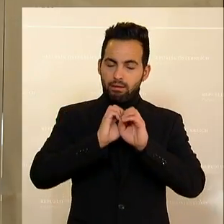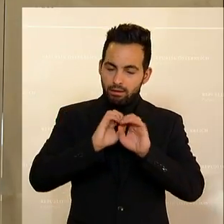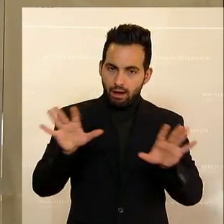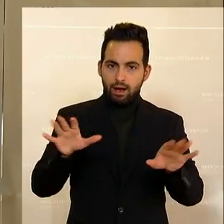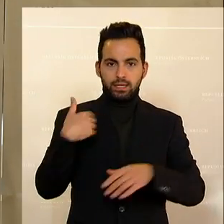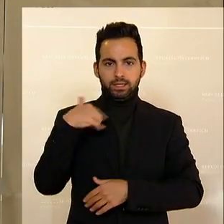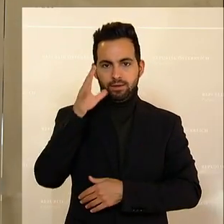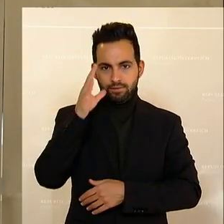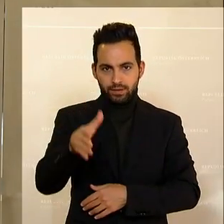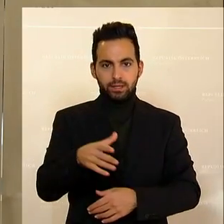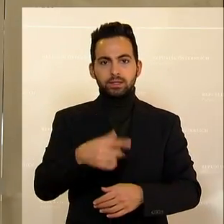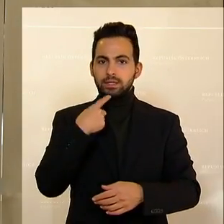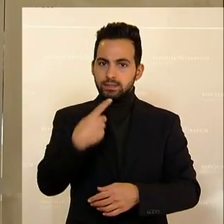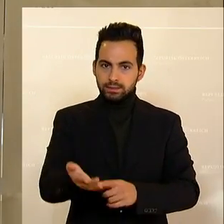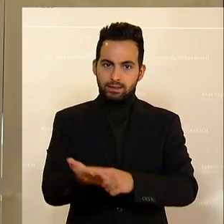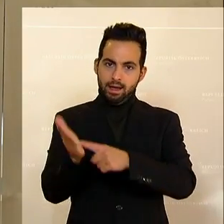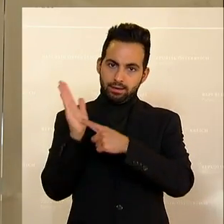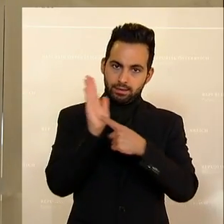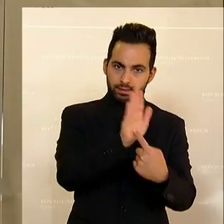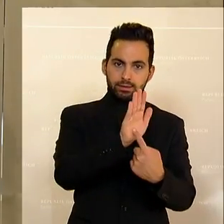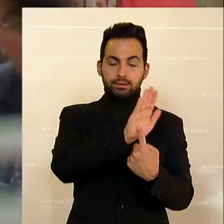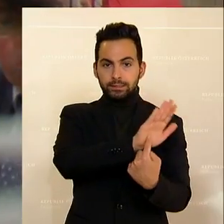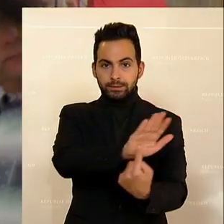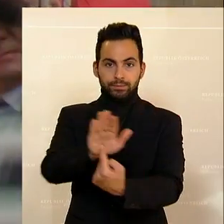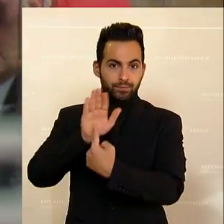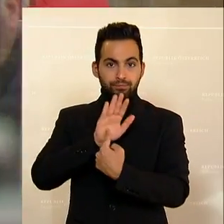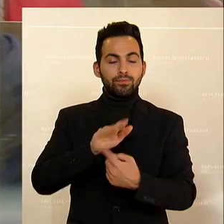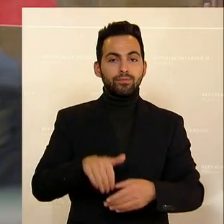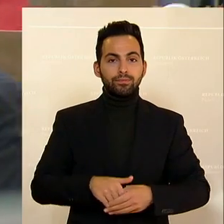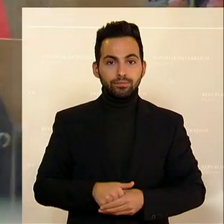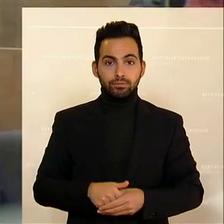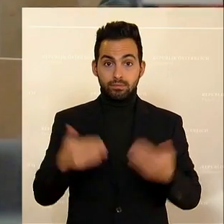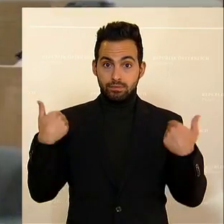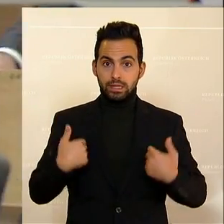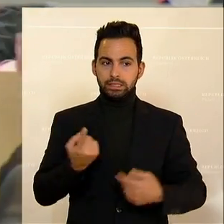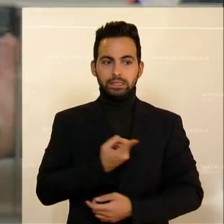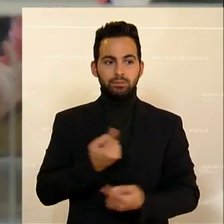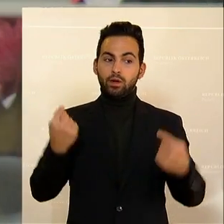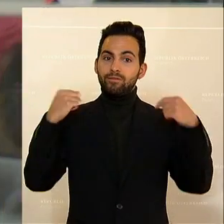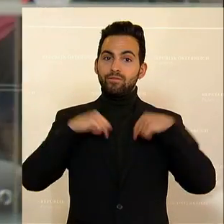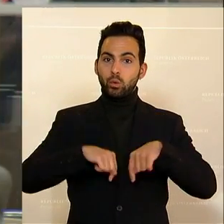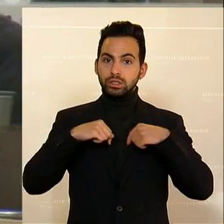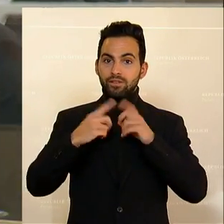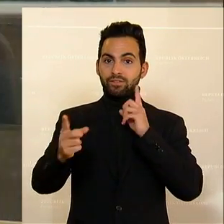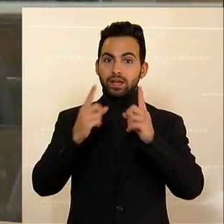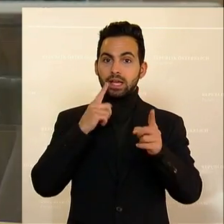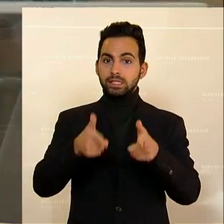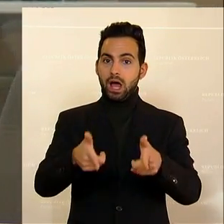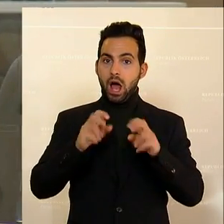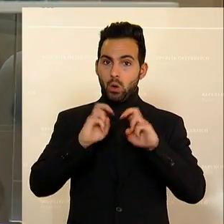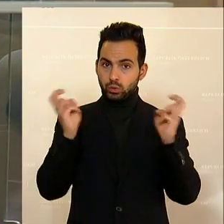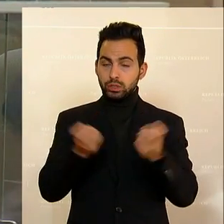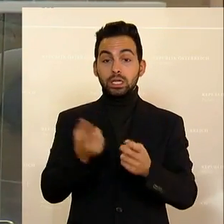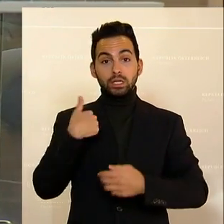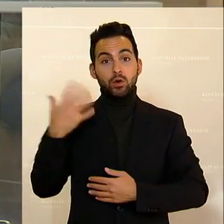ganz deutlich hier, und das sage ich ganz bewusst als Vorsitzender des Verkehrsausschusses. Und ich